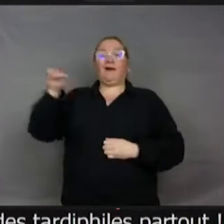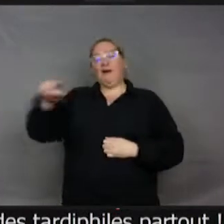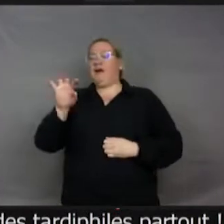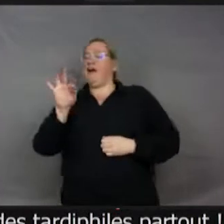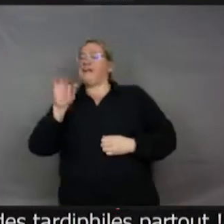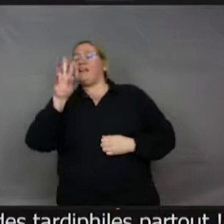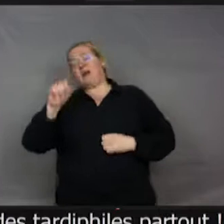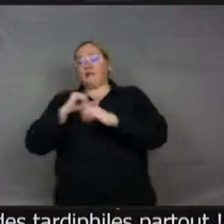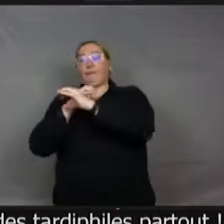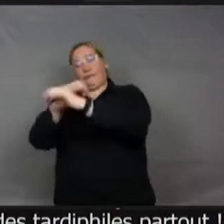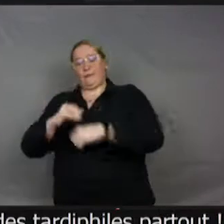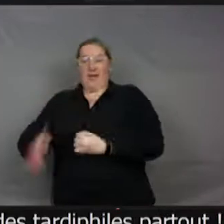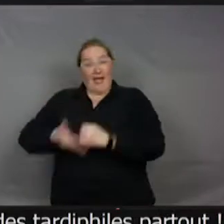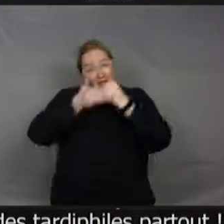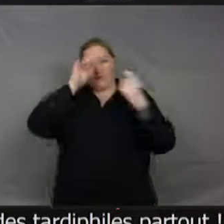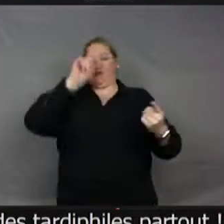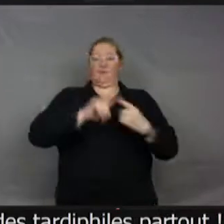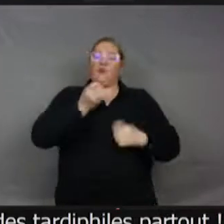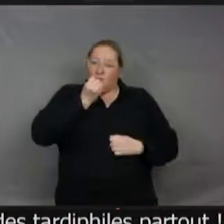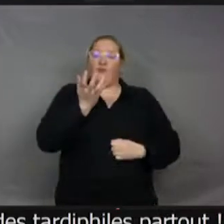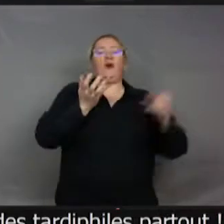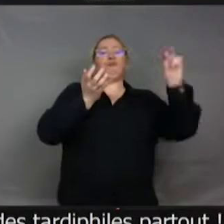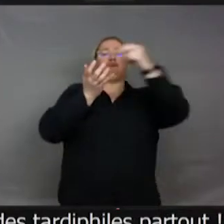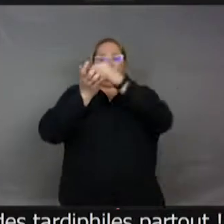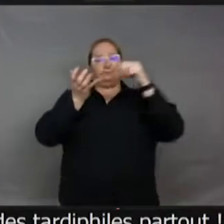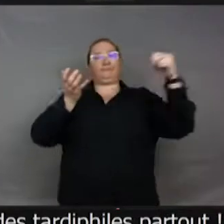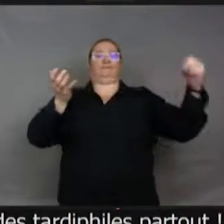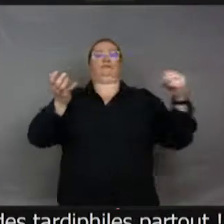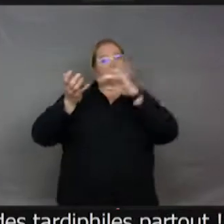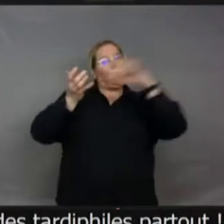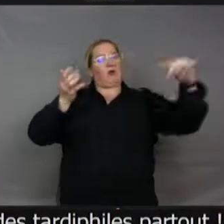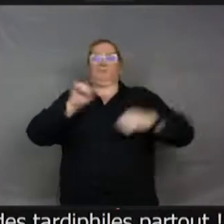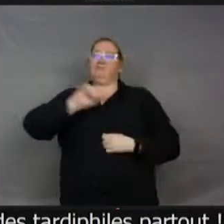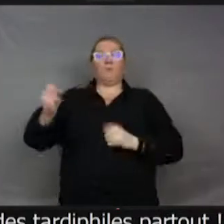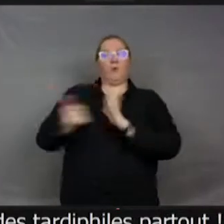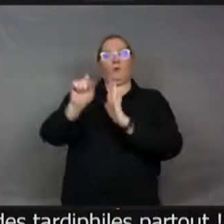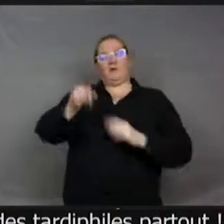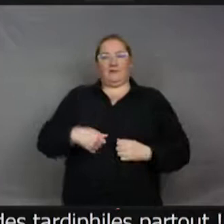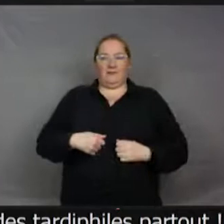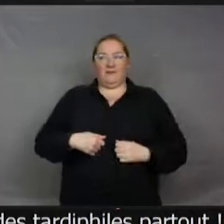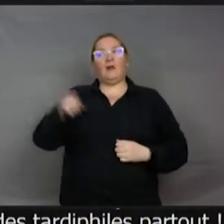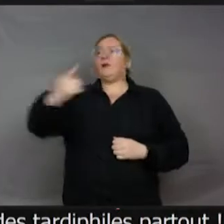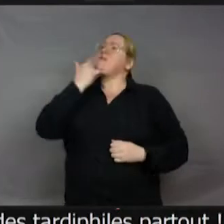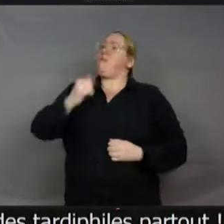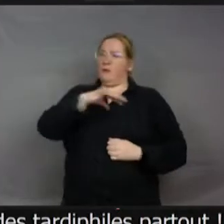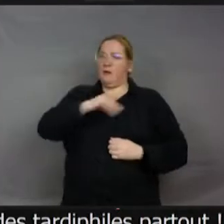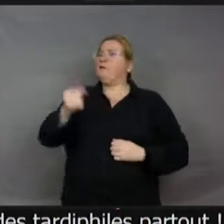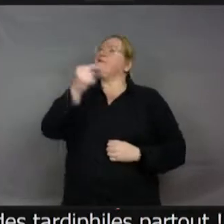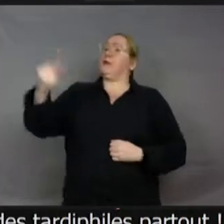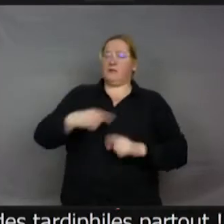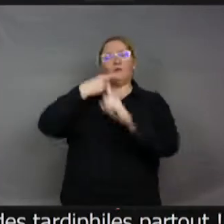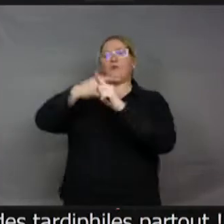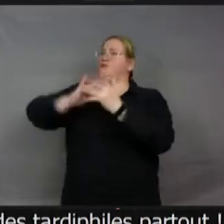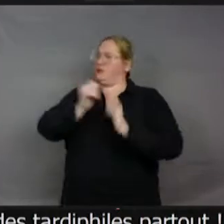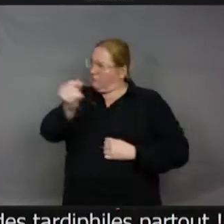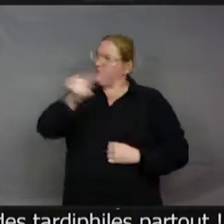Je crois pas, en tout cas, dans ses talents. Il est nul en pollinisation. Vous saviez bien qu'il ait un défense, quand même. Non, mais tu la trouves pas,